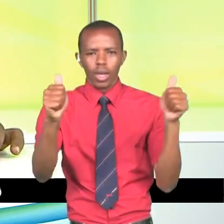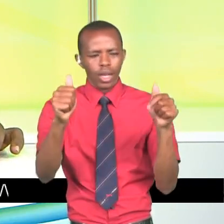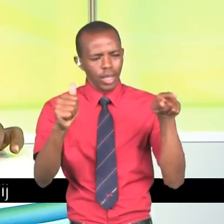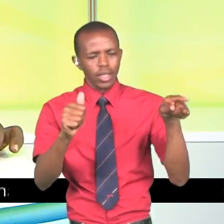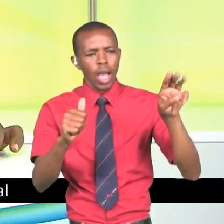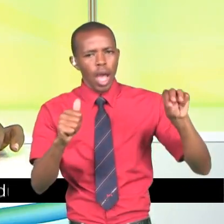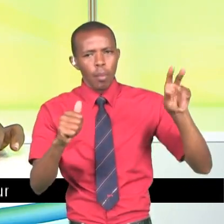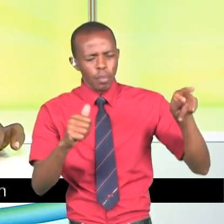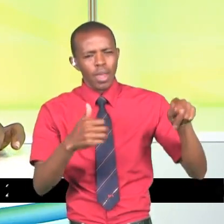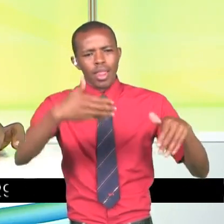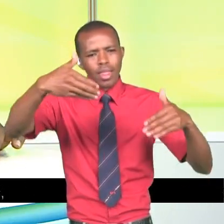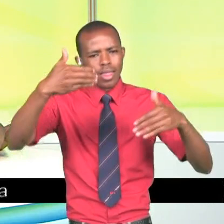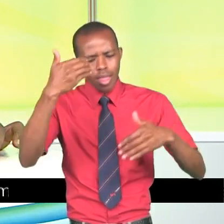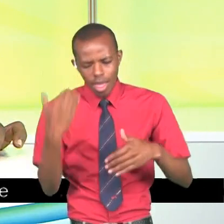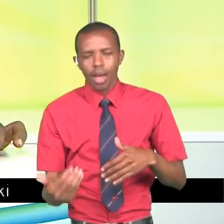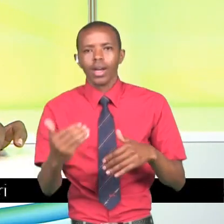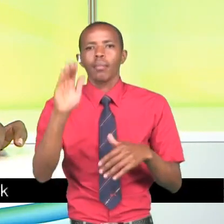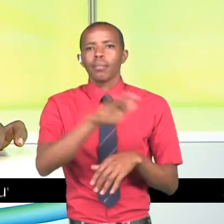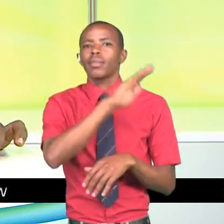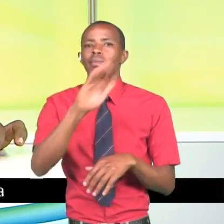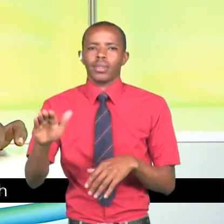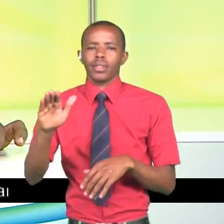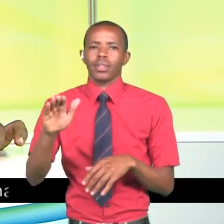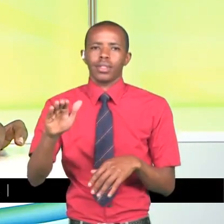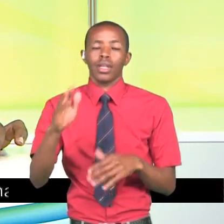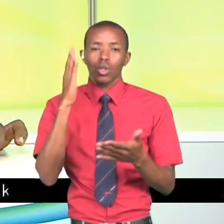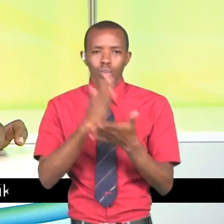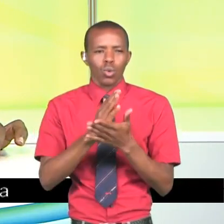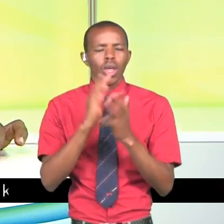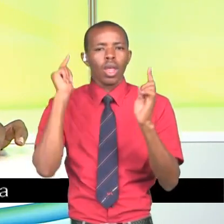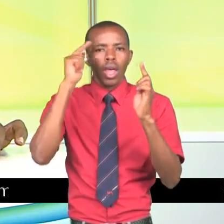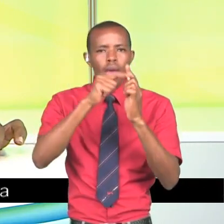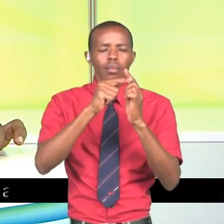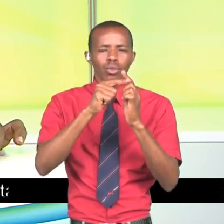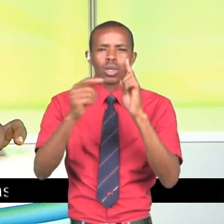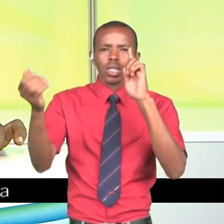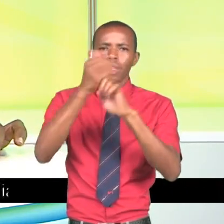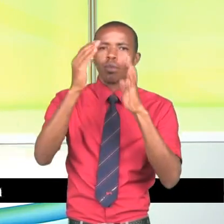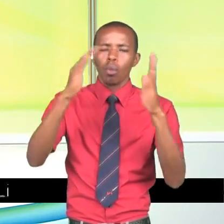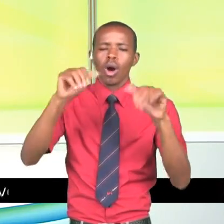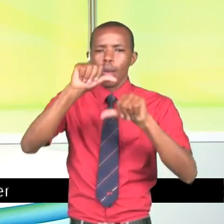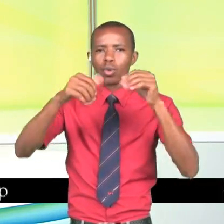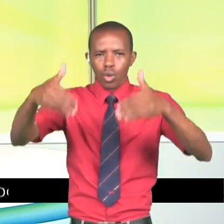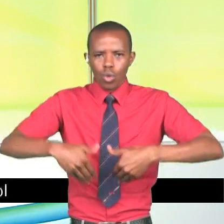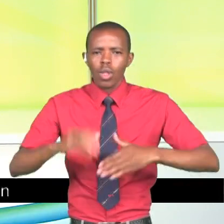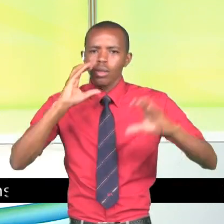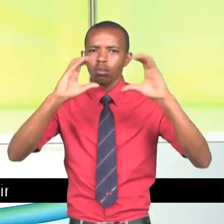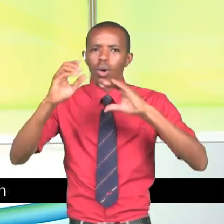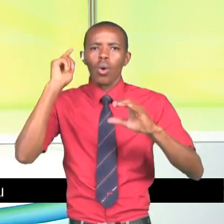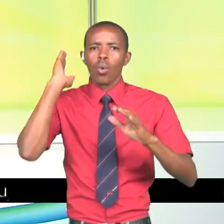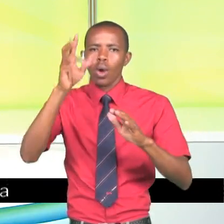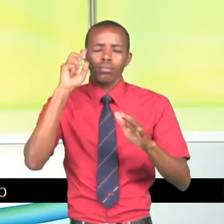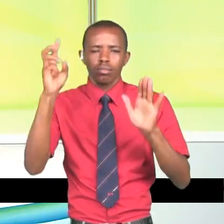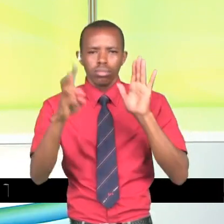mbunge ambai ni mdogo zaidi karika mbunge na bila shaka napania kufanikisha malengo zaidi kusiana vijana. Kuevo sema nasi toko na kutambua